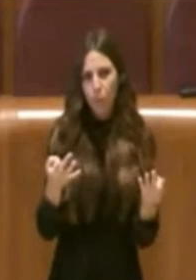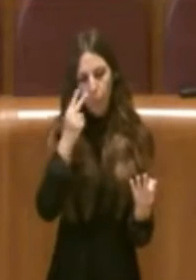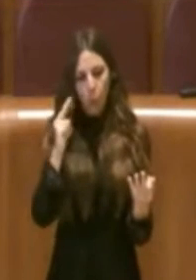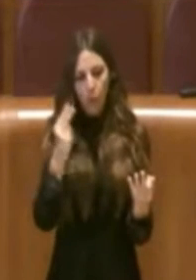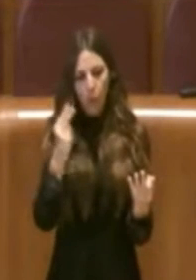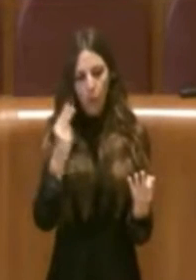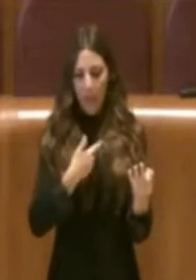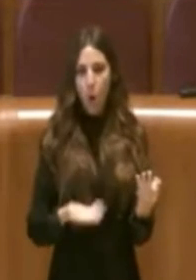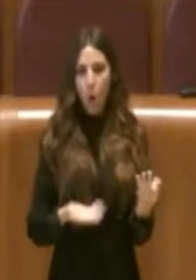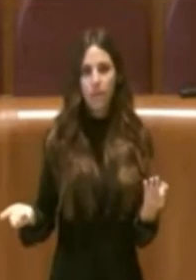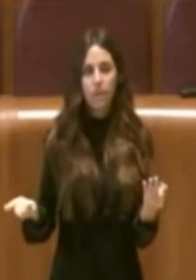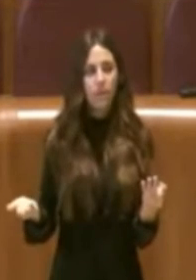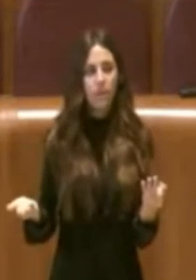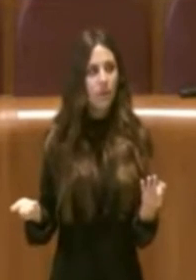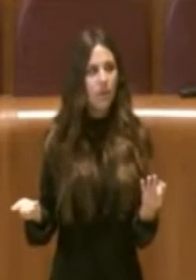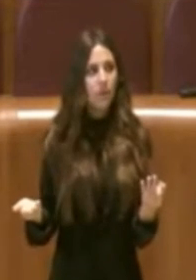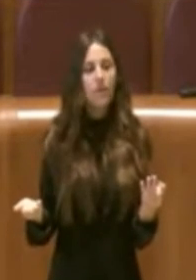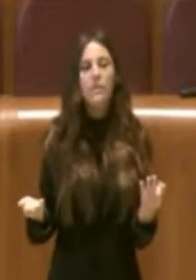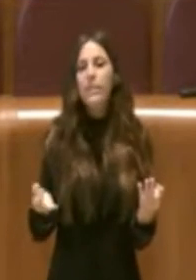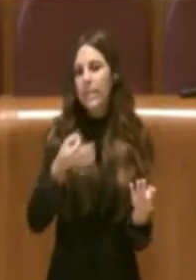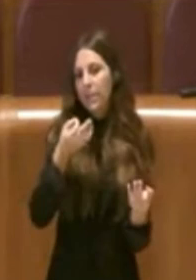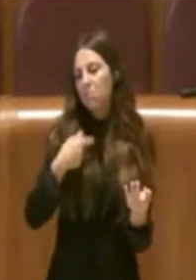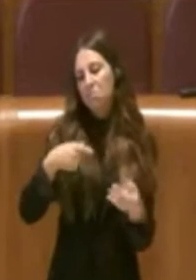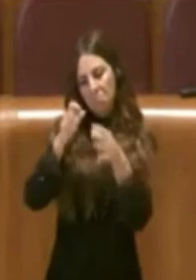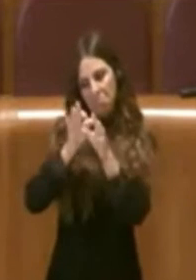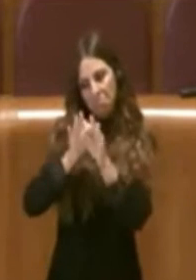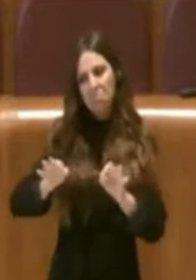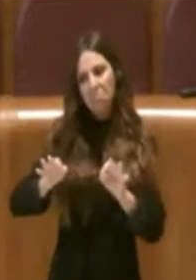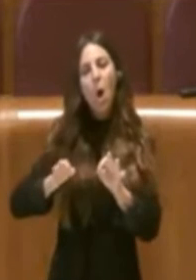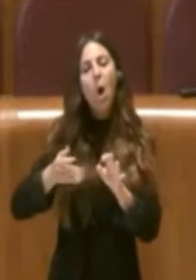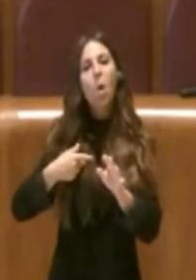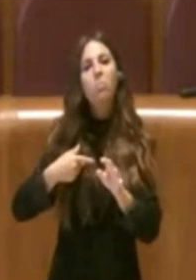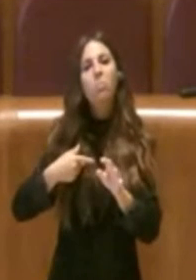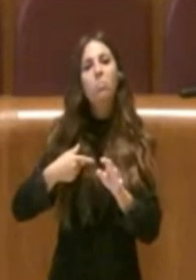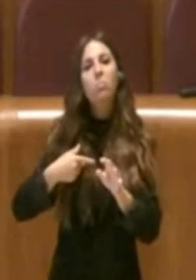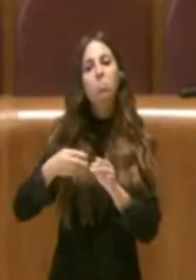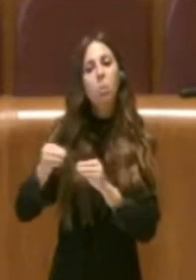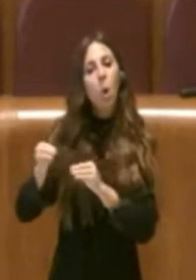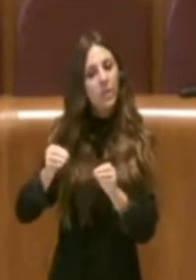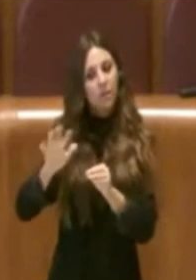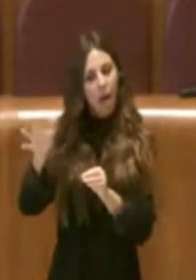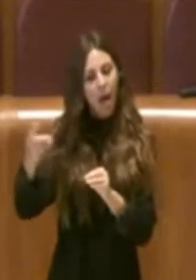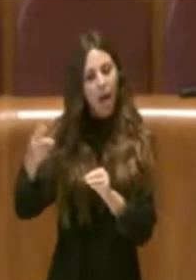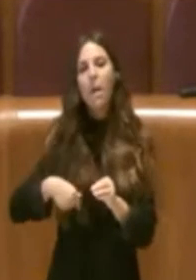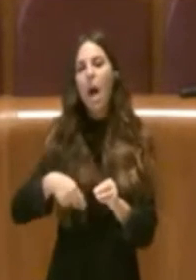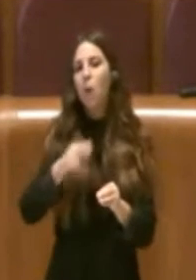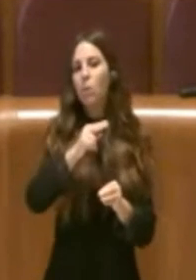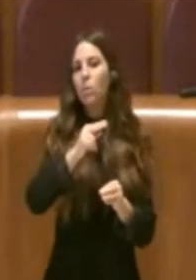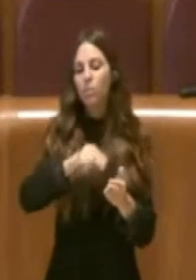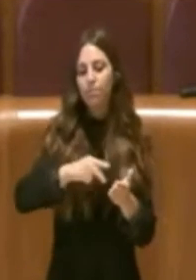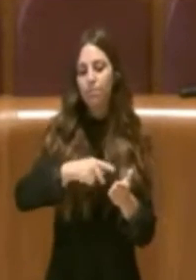nel rispetto delle posizioni altrui ovviamente noi voteremo favorevole a questo atto.